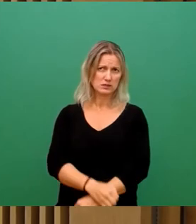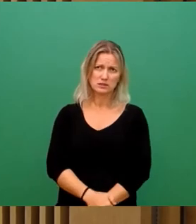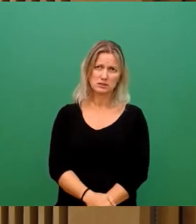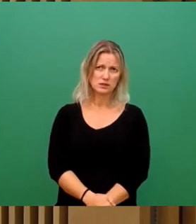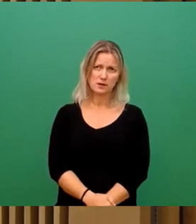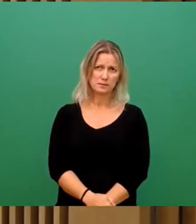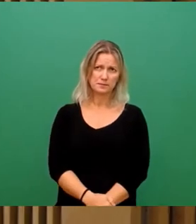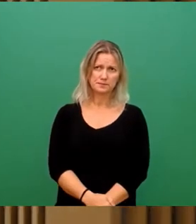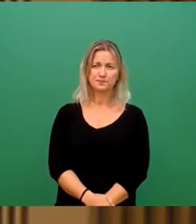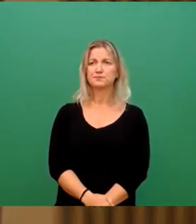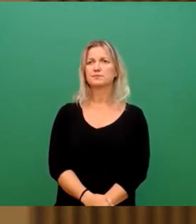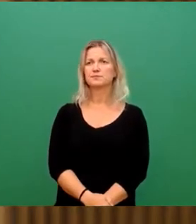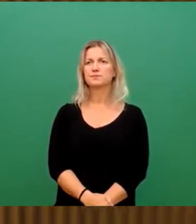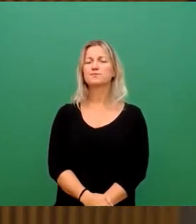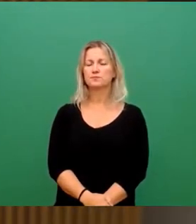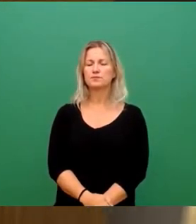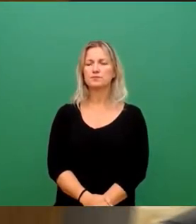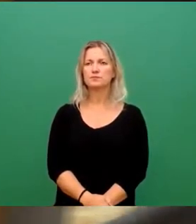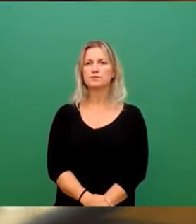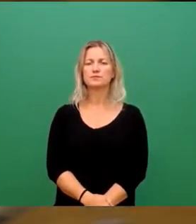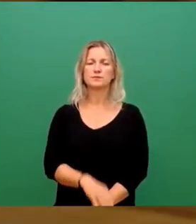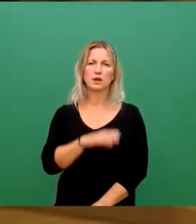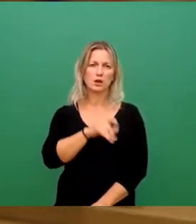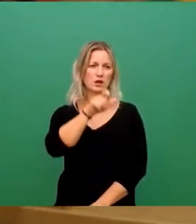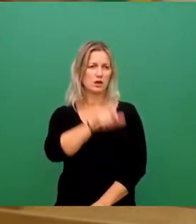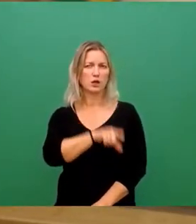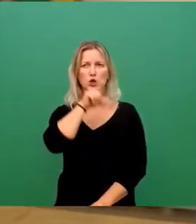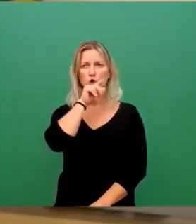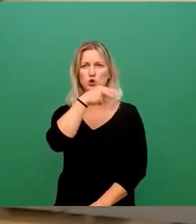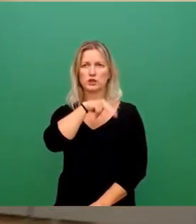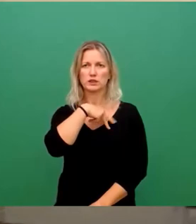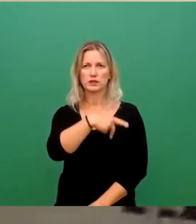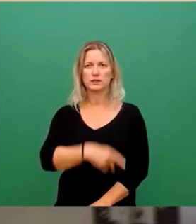Die Beantwortung übernimmt der Kollege Kühn. Ja,